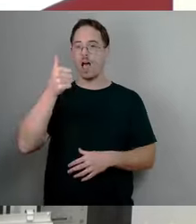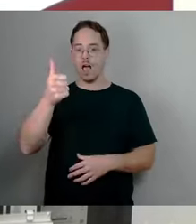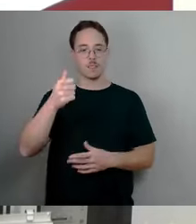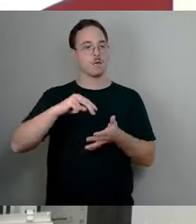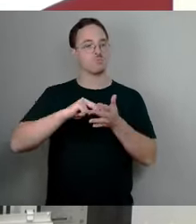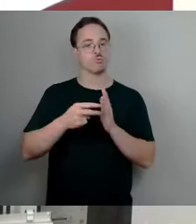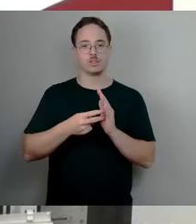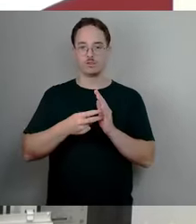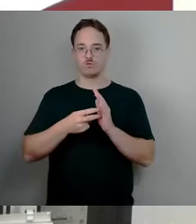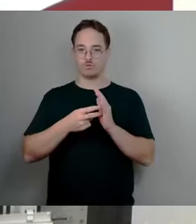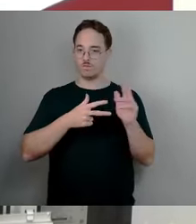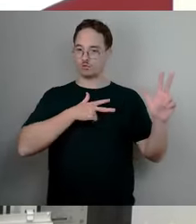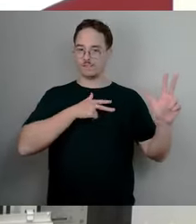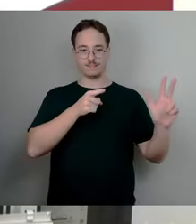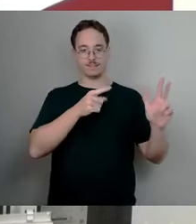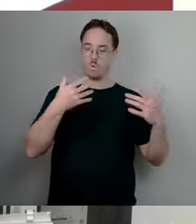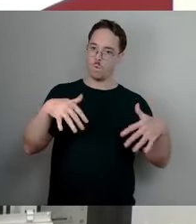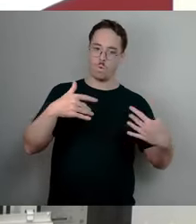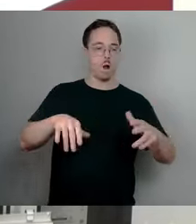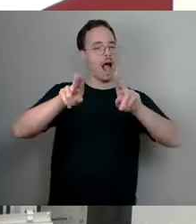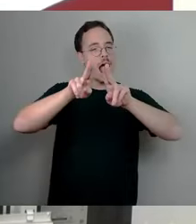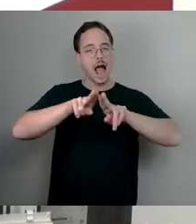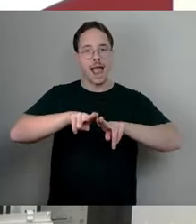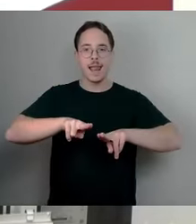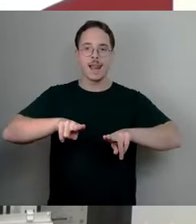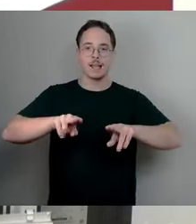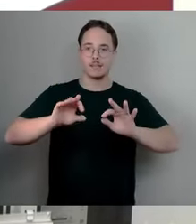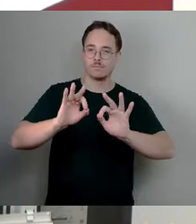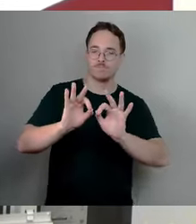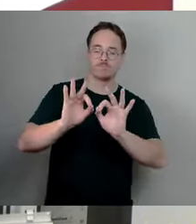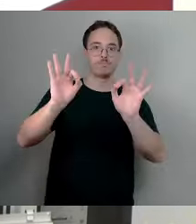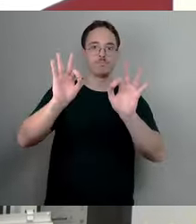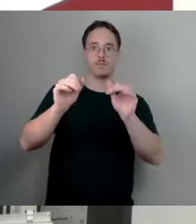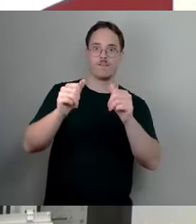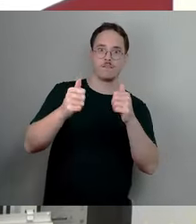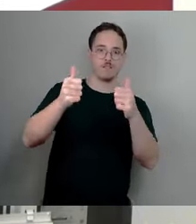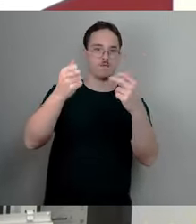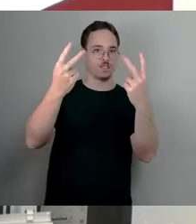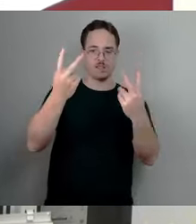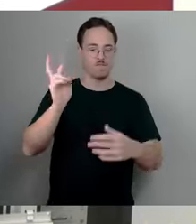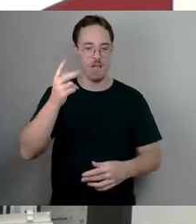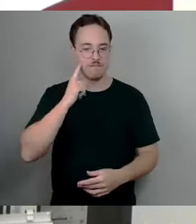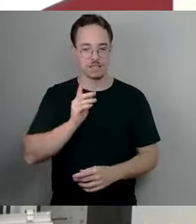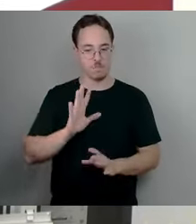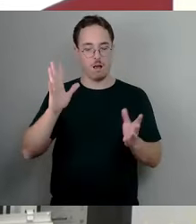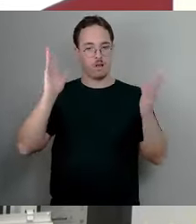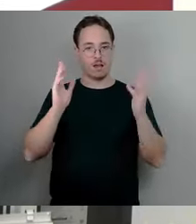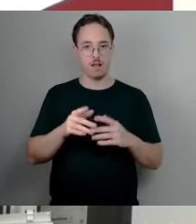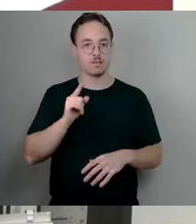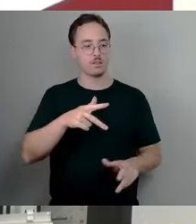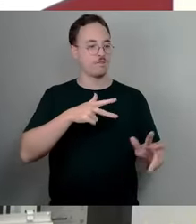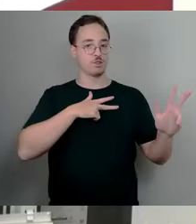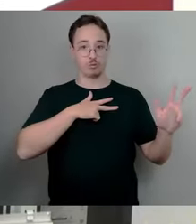sogar beschlossen auf Antrag der CDU. Das war das politische Versprechen von irgendwem, keine Ahnung, wer es gemacht hat, an die Menge aller